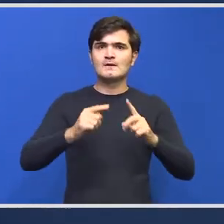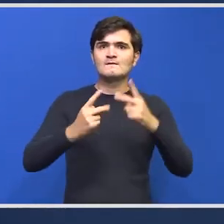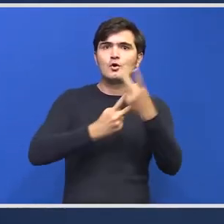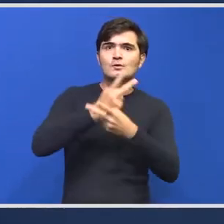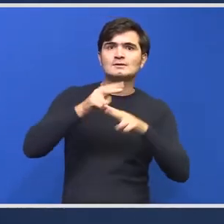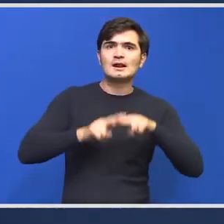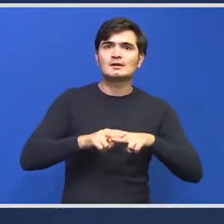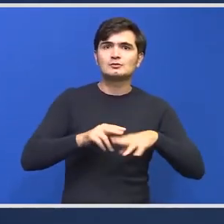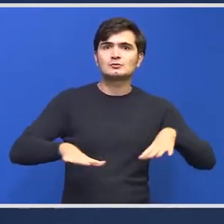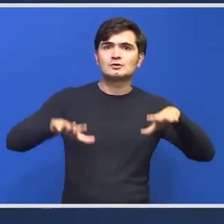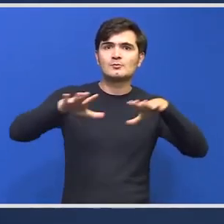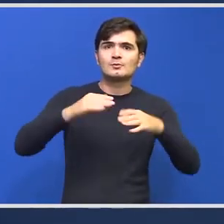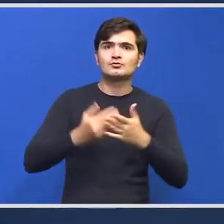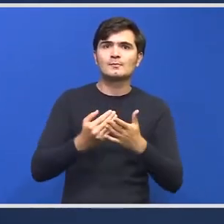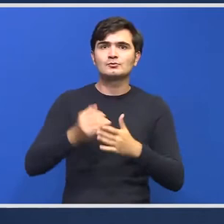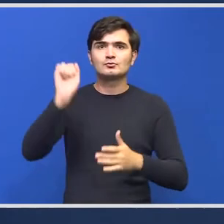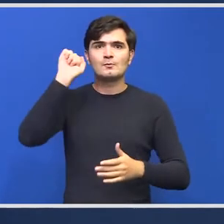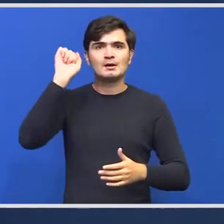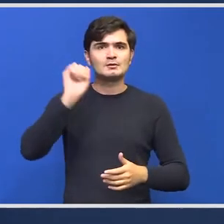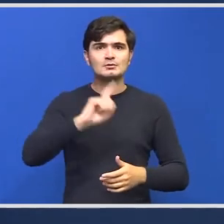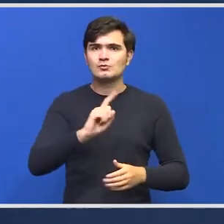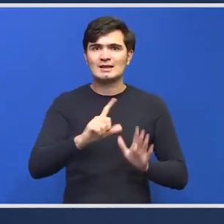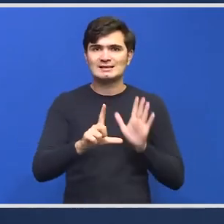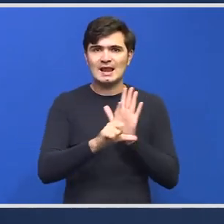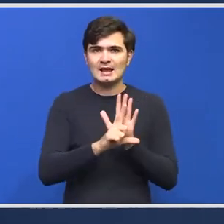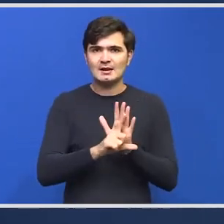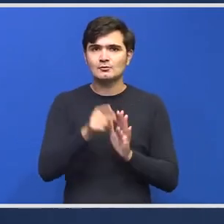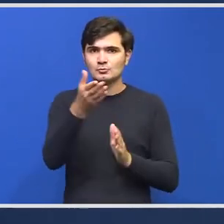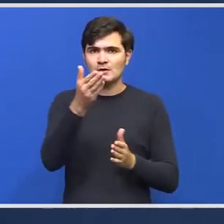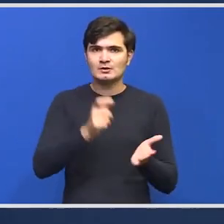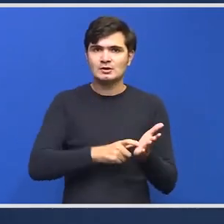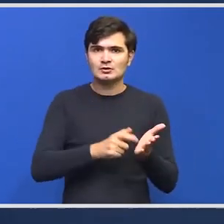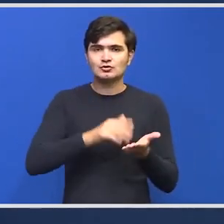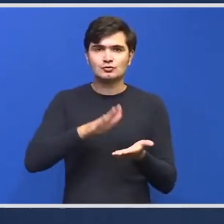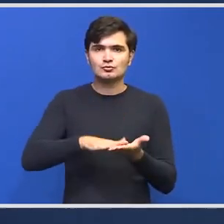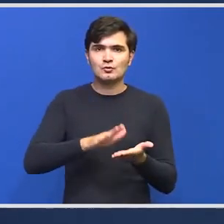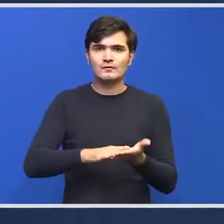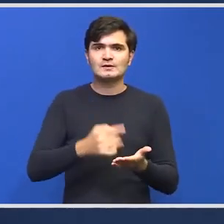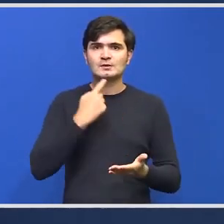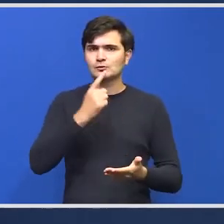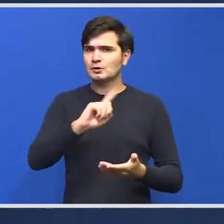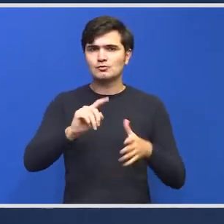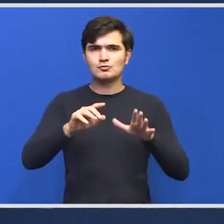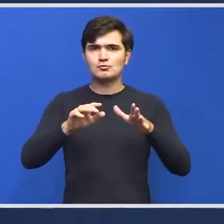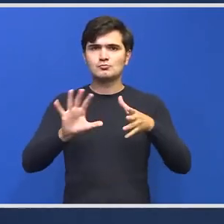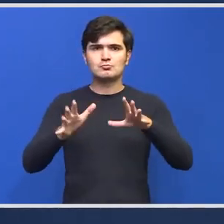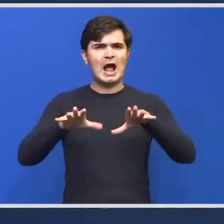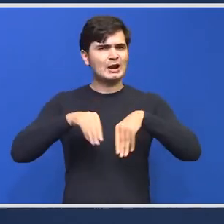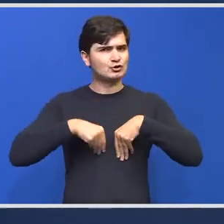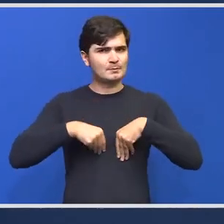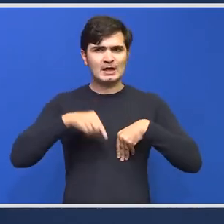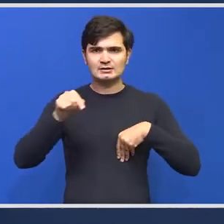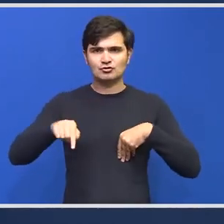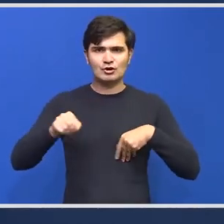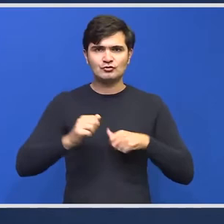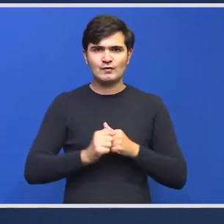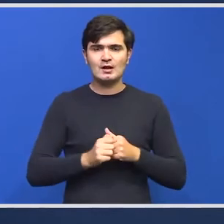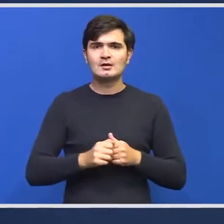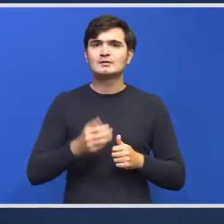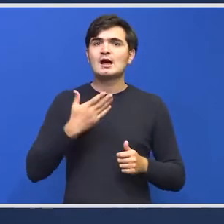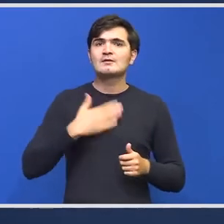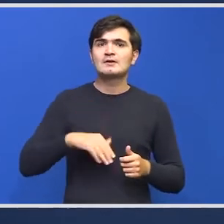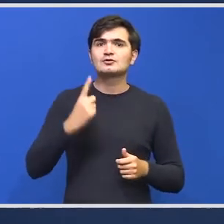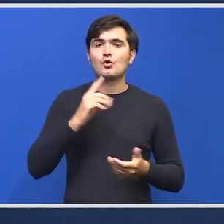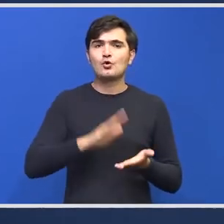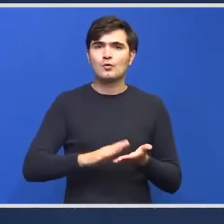publice pentru partid este ilegală. Ați cerut dovezi, ați spus că nu veți tolera așa ceva, dar că doriți o